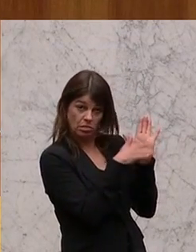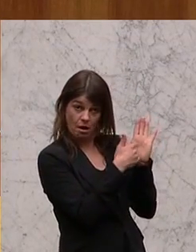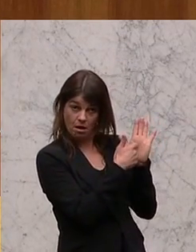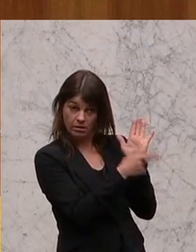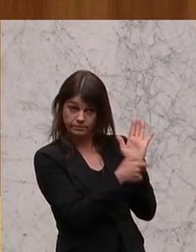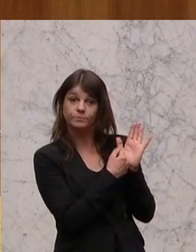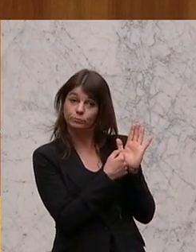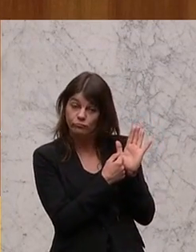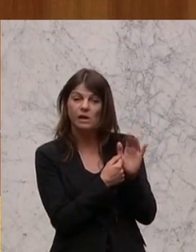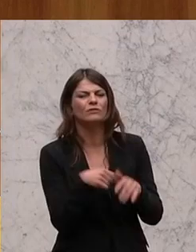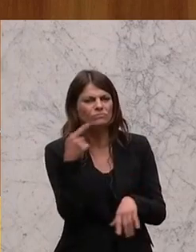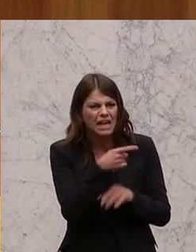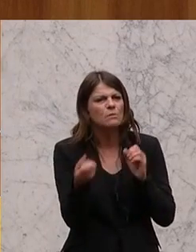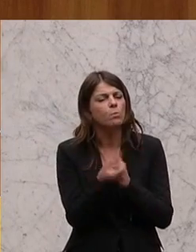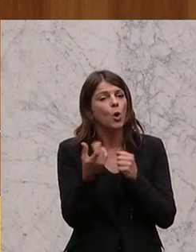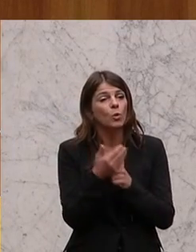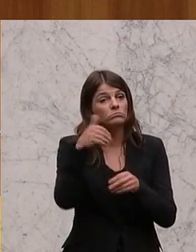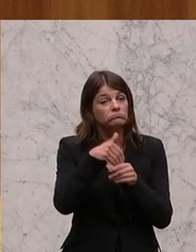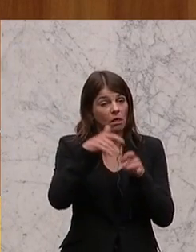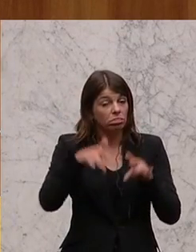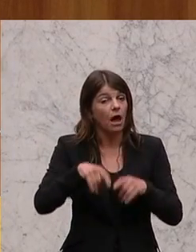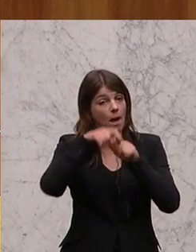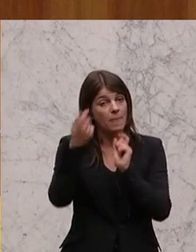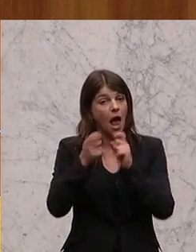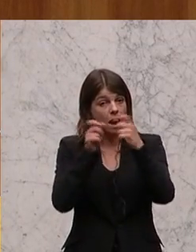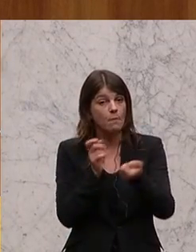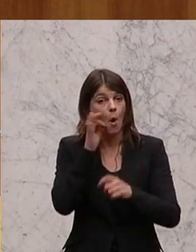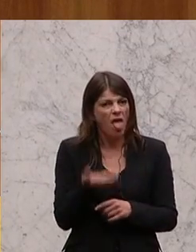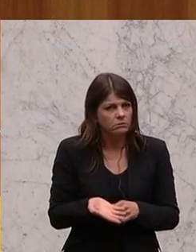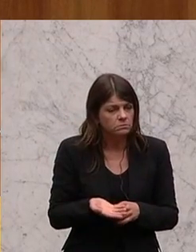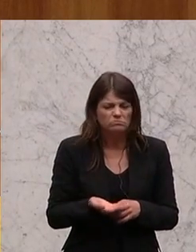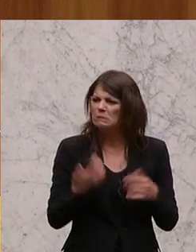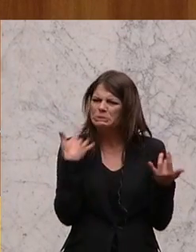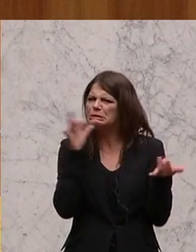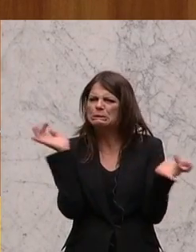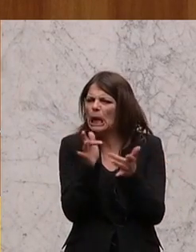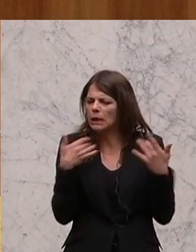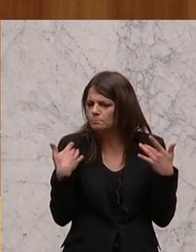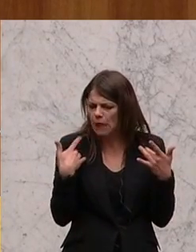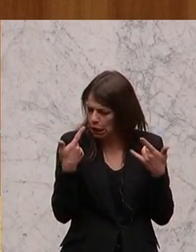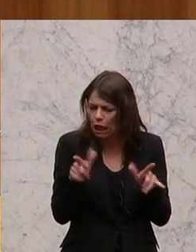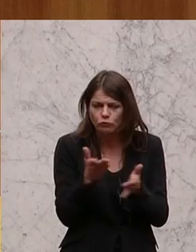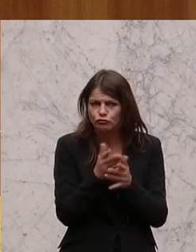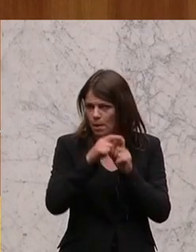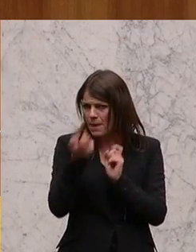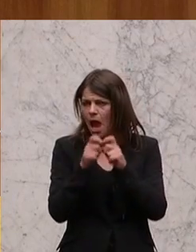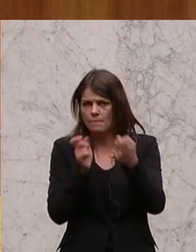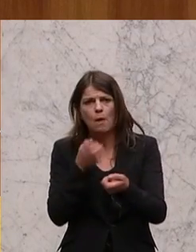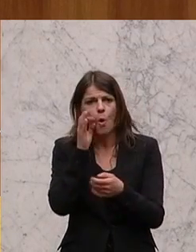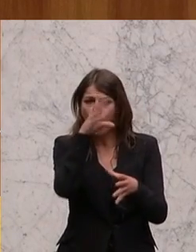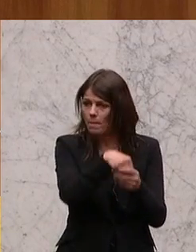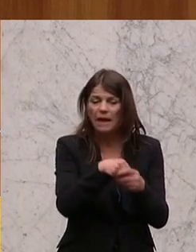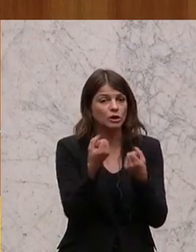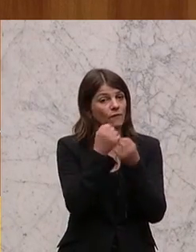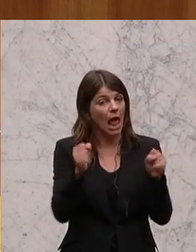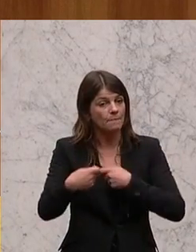Amagütesiegel drauf. Und dieses Produkt enthält Palmöl. Jetzt spricht auch nicht für sich nichts dagegen, dass Produkte Palmöl enthalten. Das ist der freie Markt,